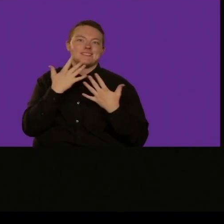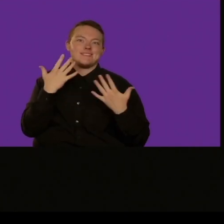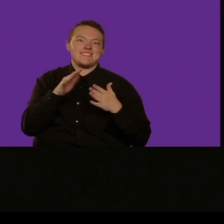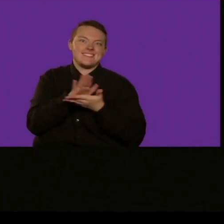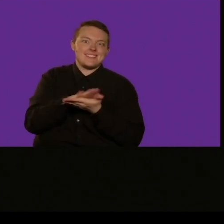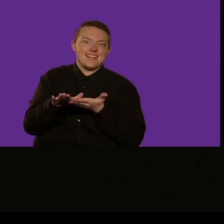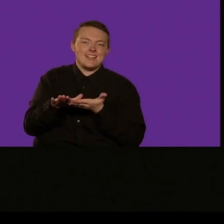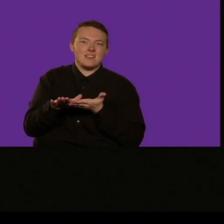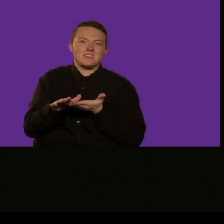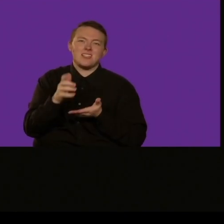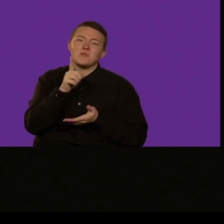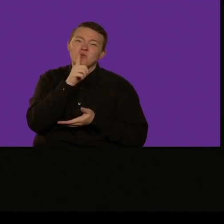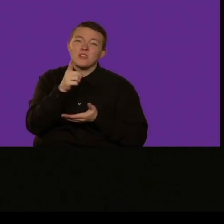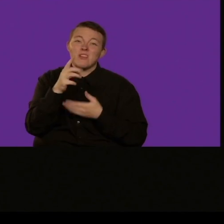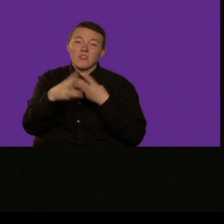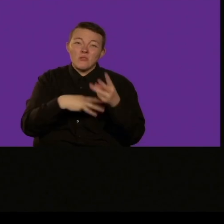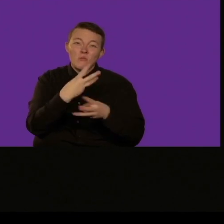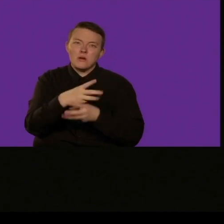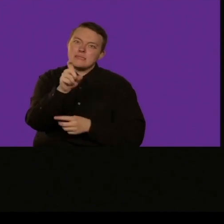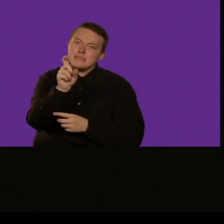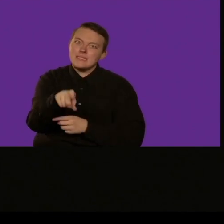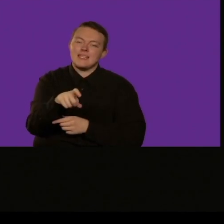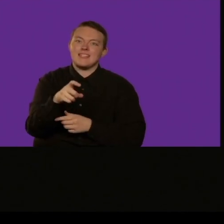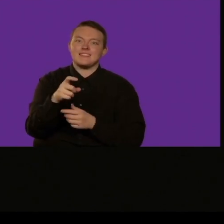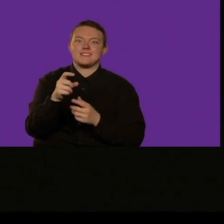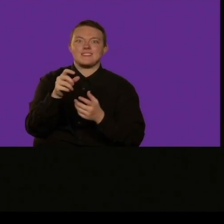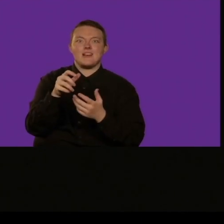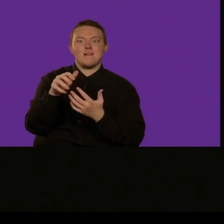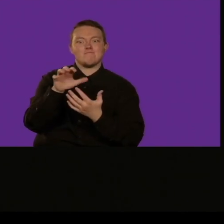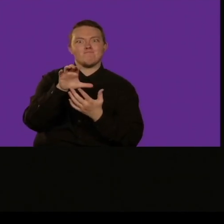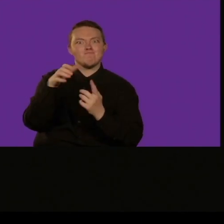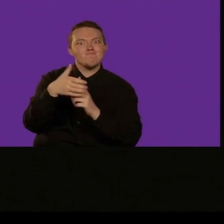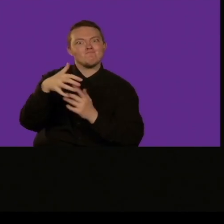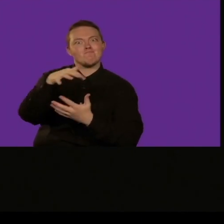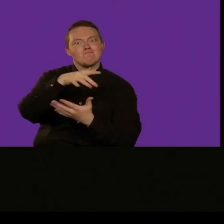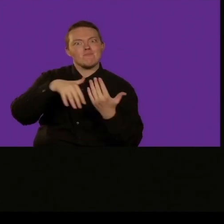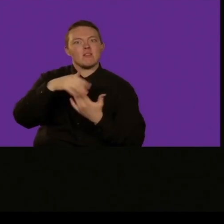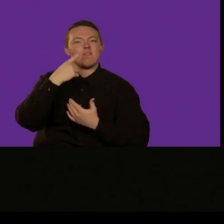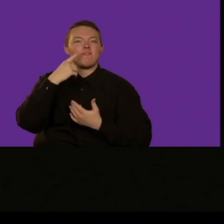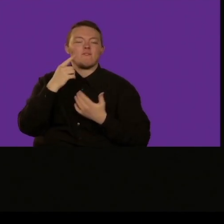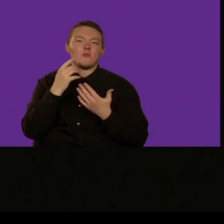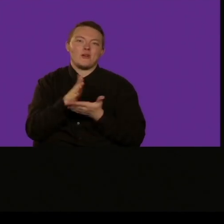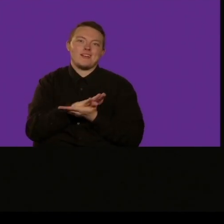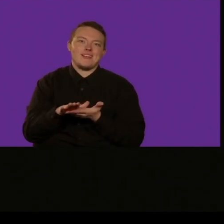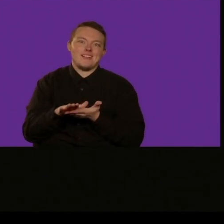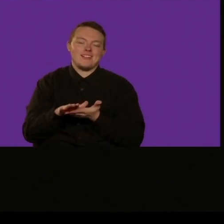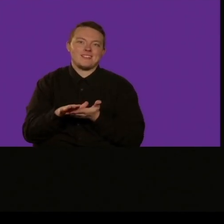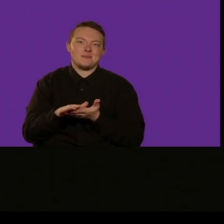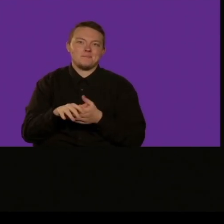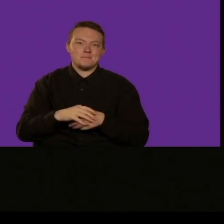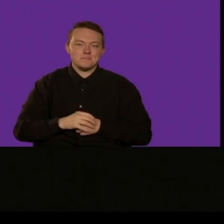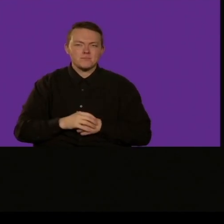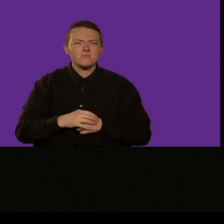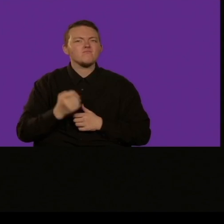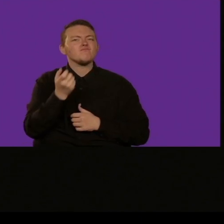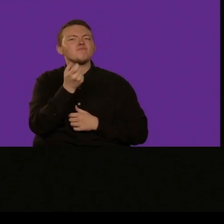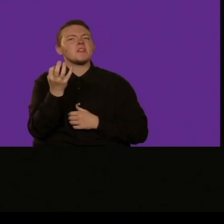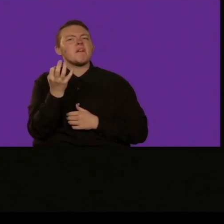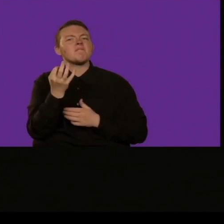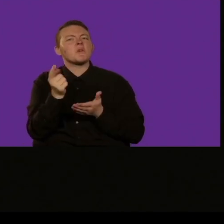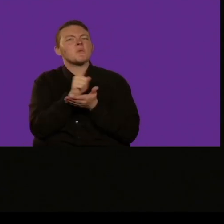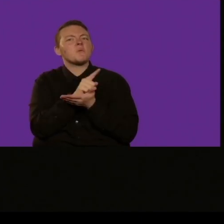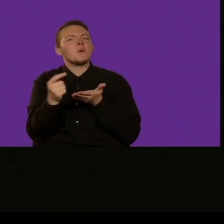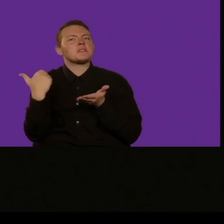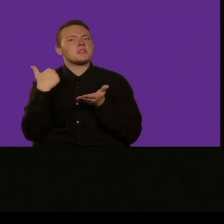attraverso Zoom voglio condividere con voi un video di Alicia che parla della sua esperienza di Scratch e l'importanza di questa